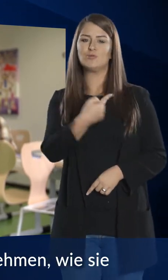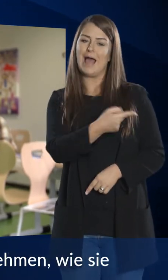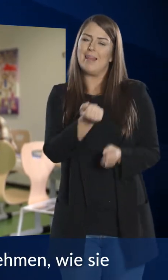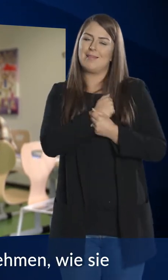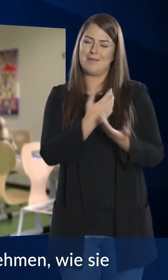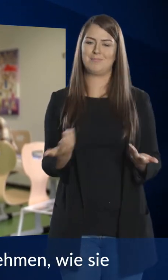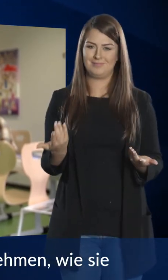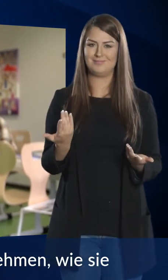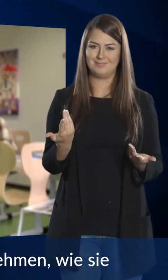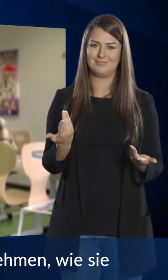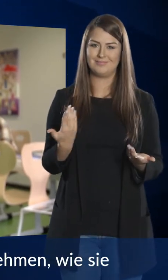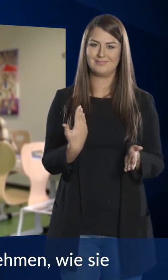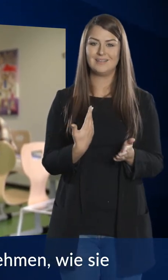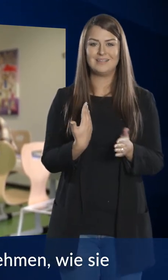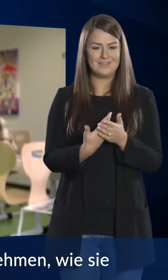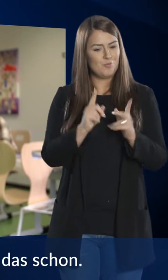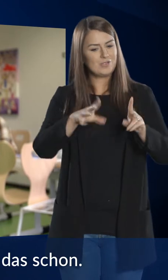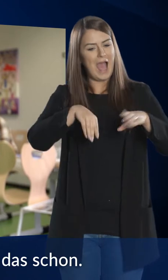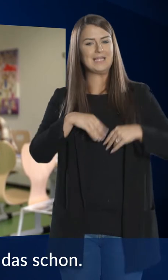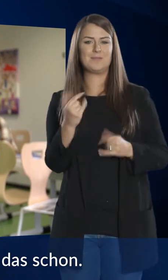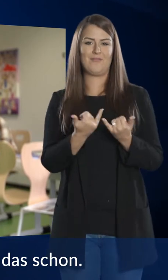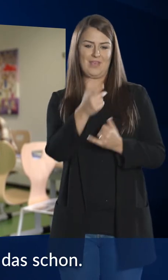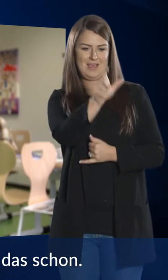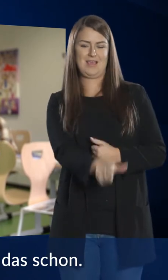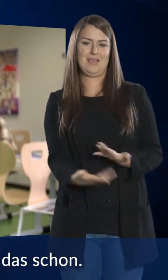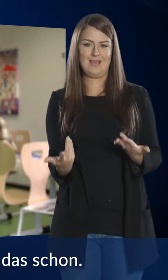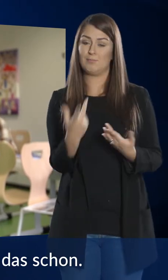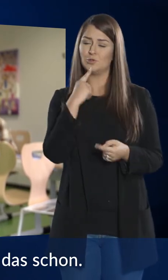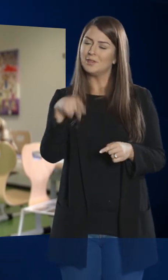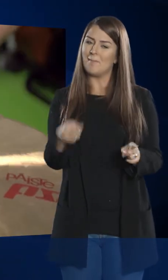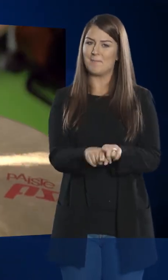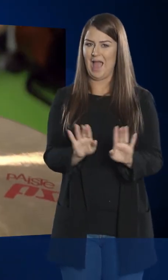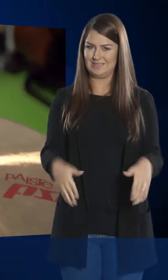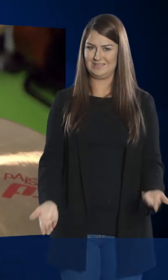lieben und sie so nehmen, wie sie sind und dann passt das schon.